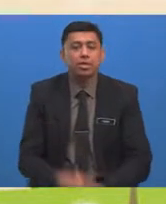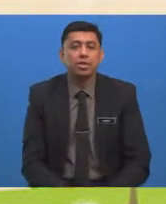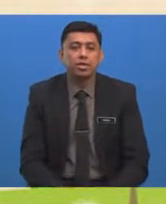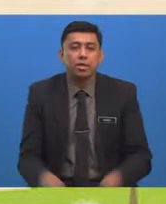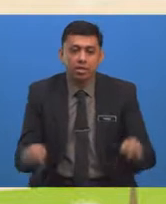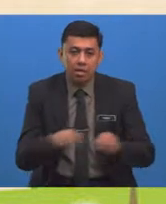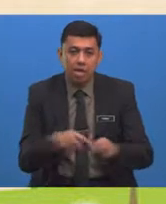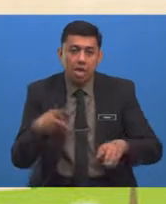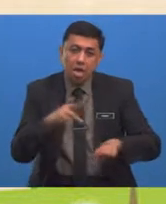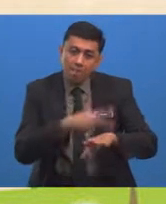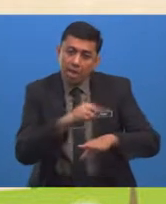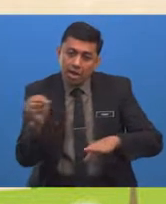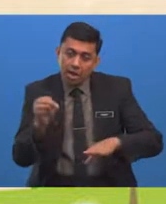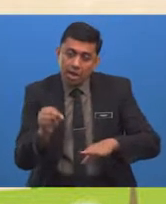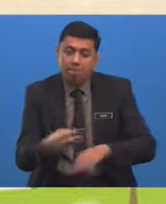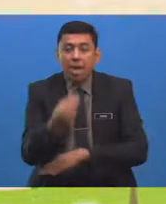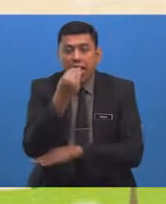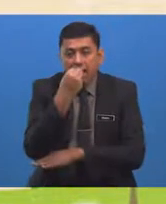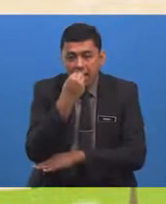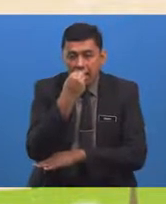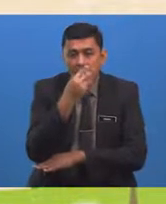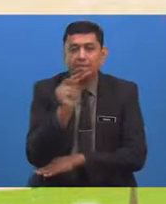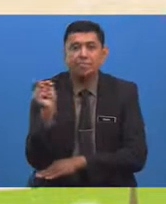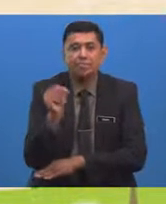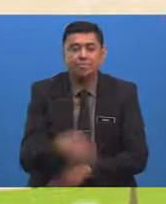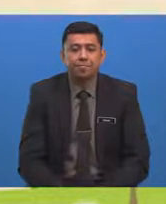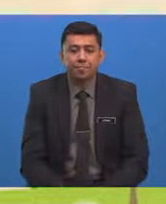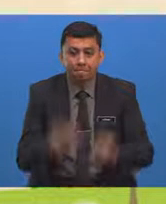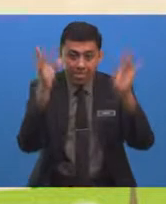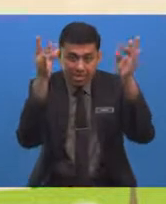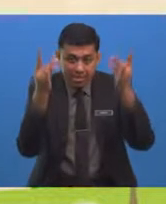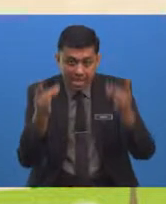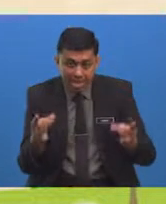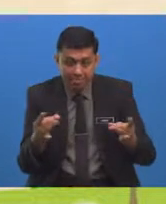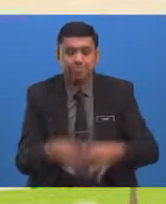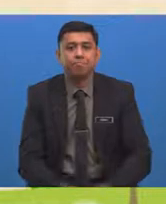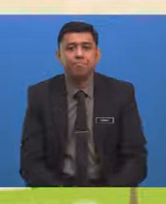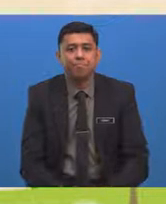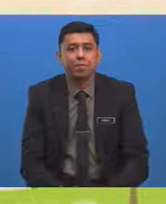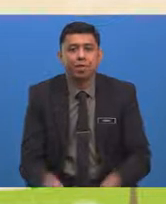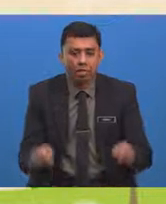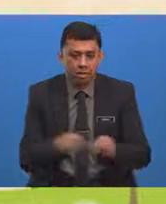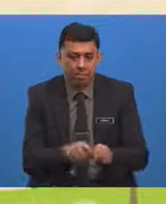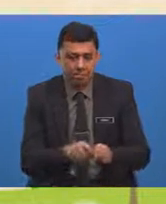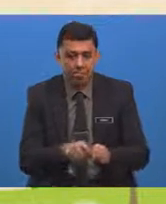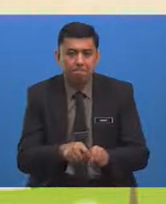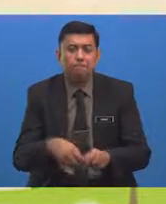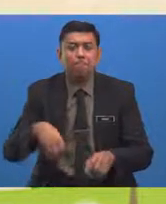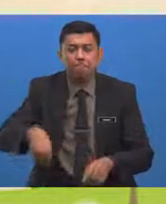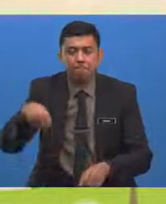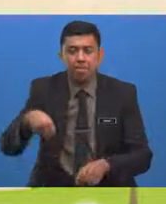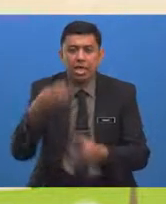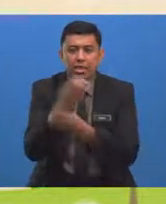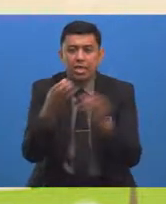Pakaian Sumber makanan Barang perhiasan Seperti pek tangan Dan